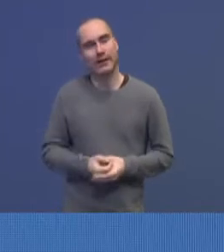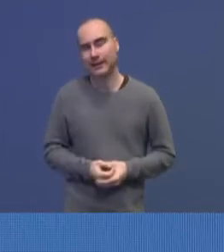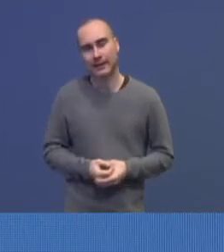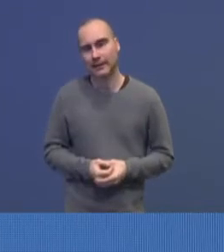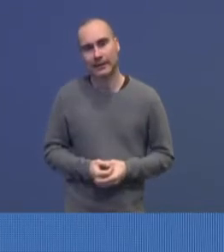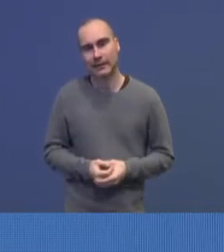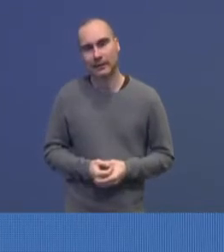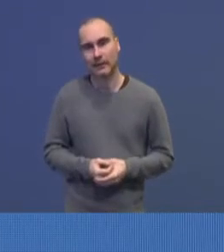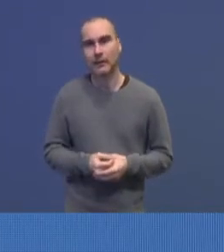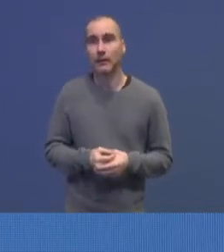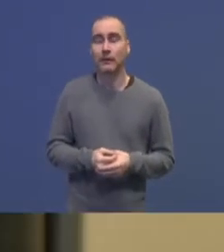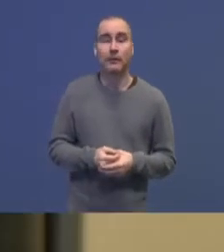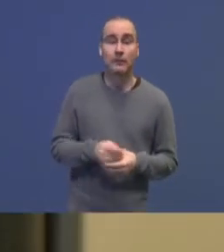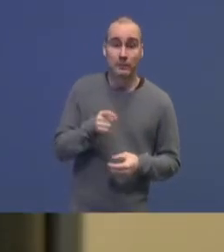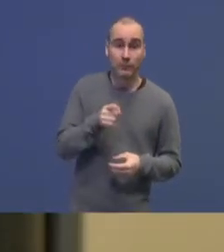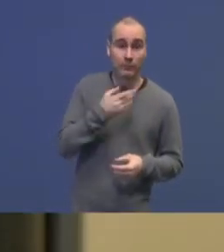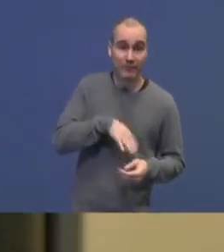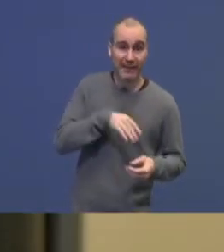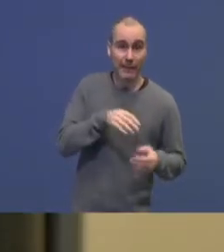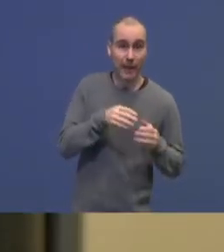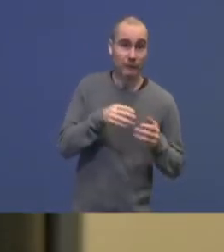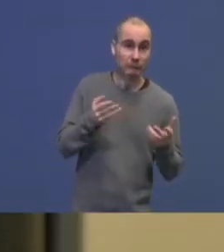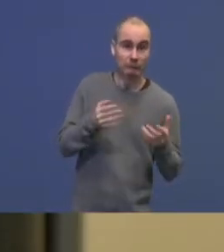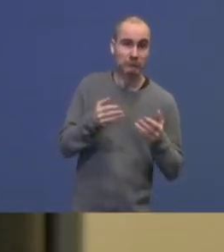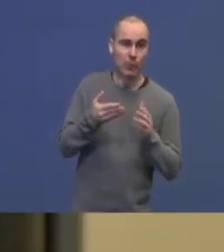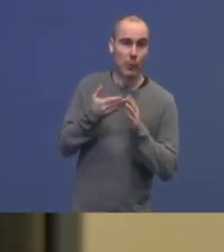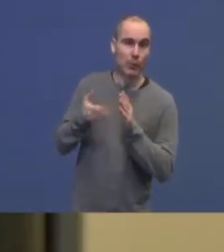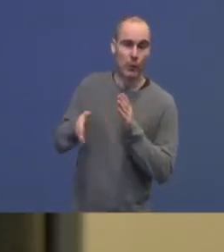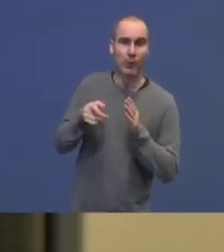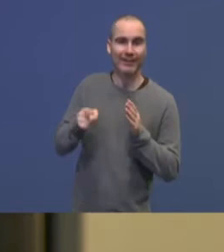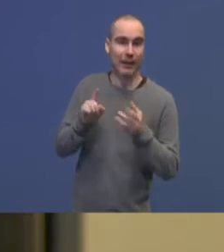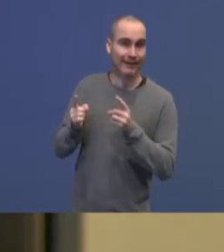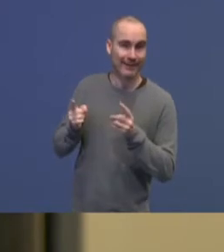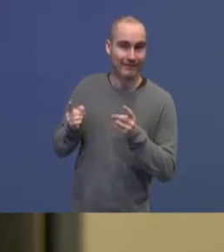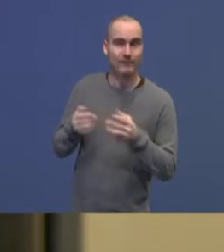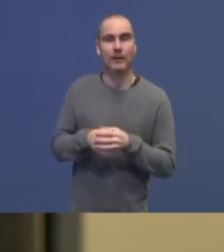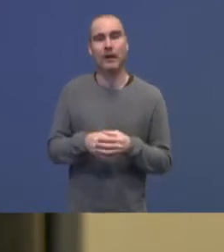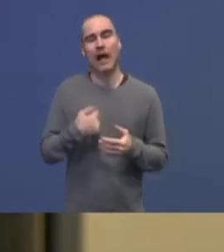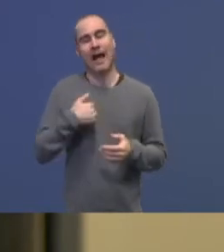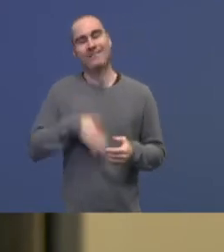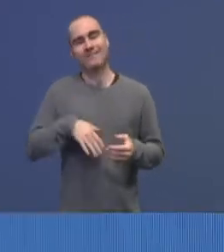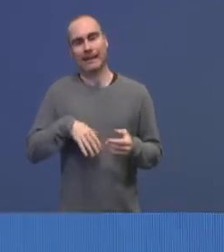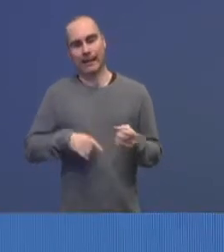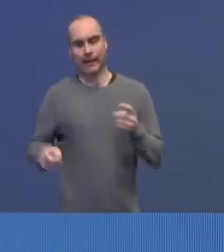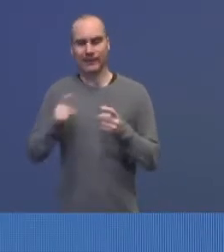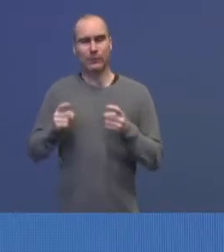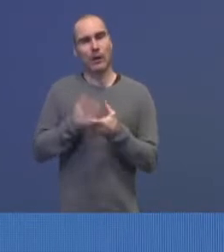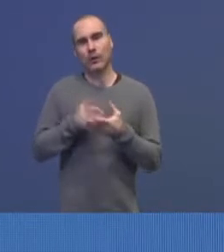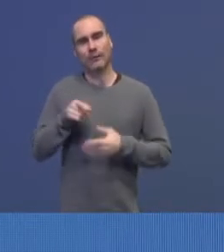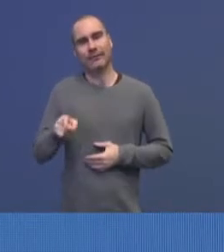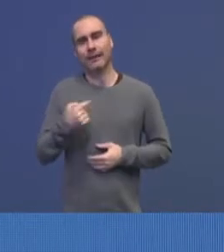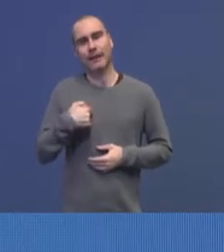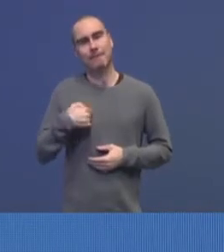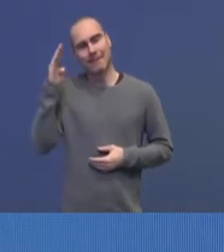Men vi må ta ut... Unnskyld? Du vil ikke utelukke det? Jeg vil ikke inngi meg på noen spekulasjon om det. Jeg mener vi har sagt